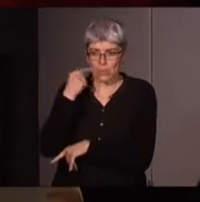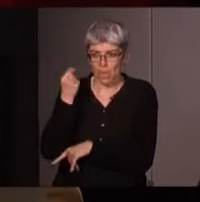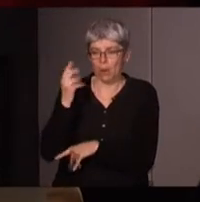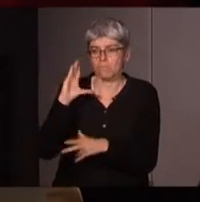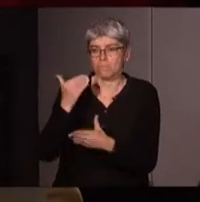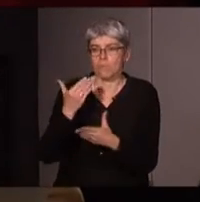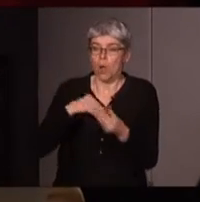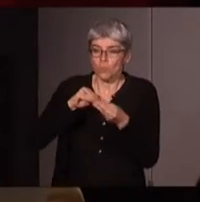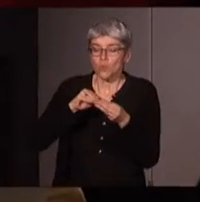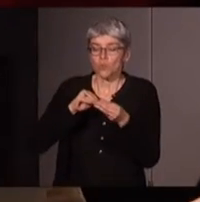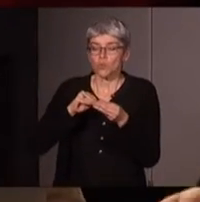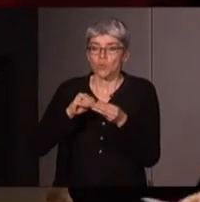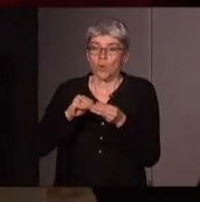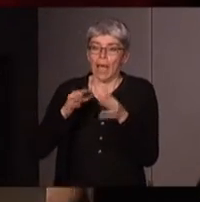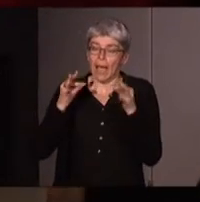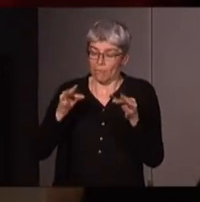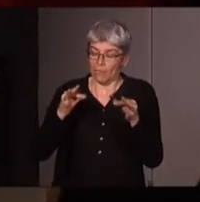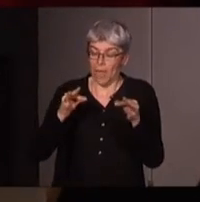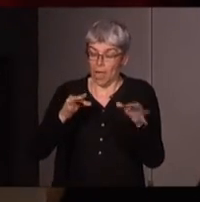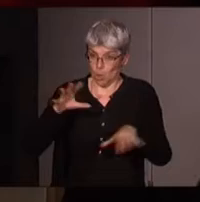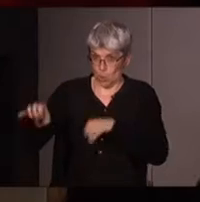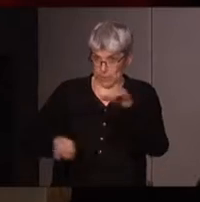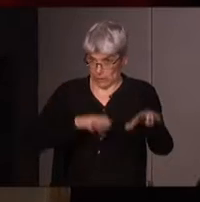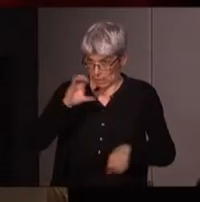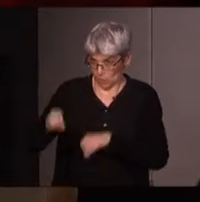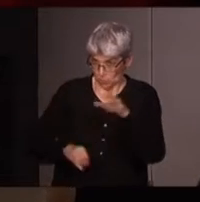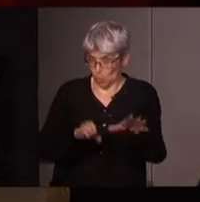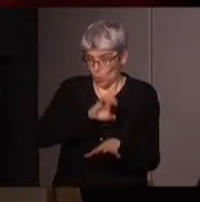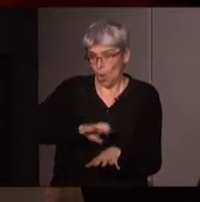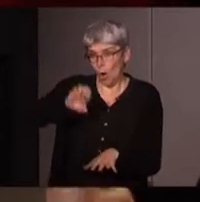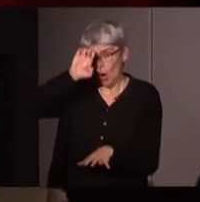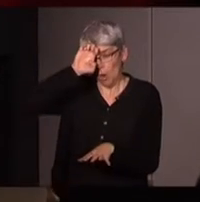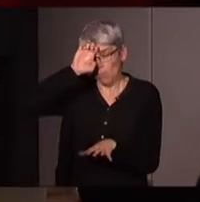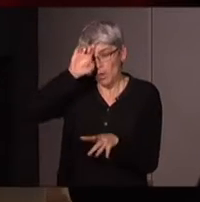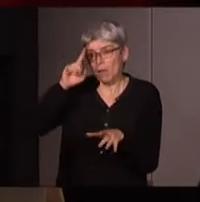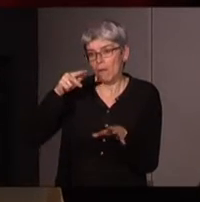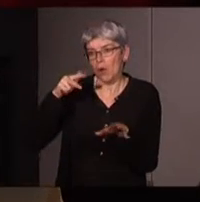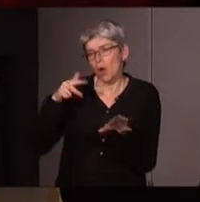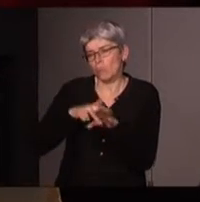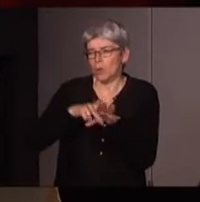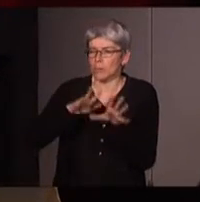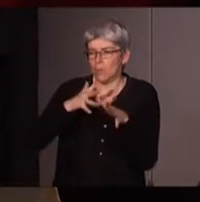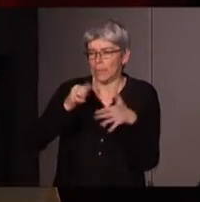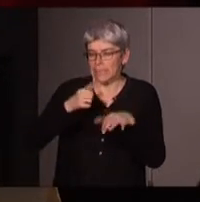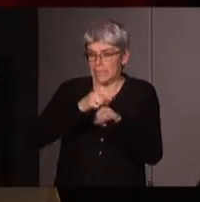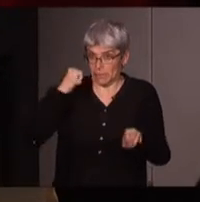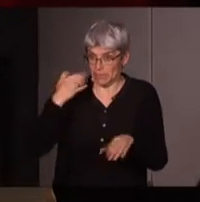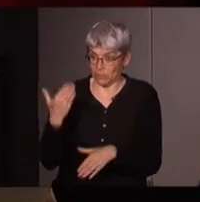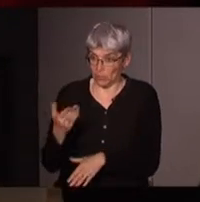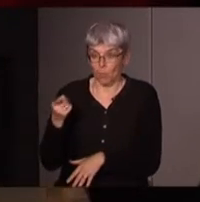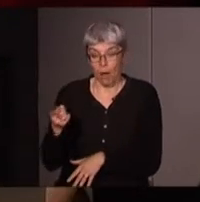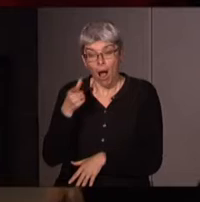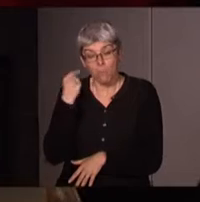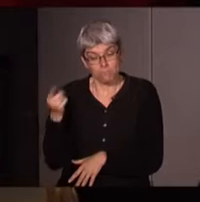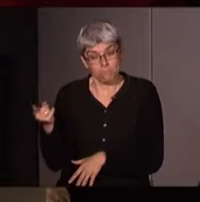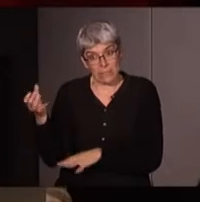colonisation du reste du monde opéré par l'Europe occidentale blanche à partir du XVIe siècle. Et on entend